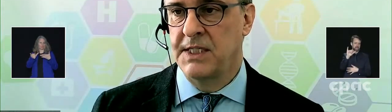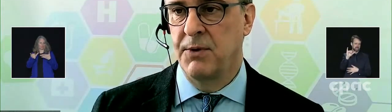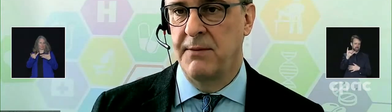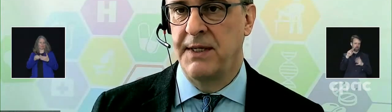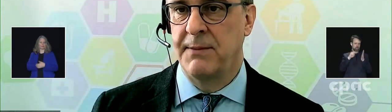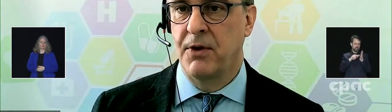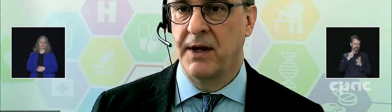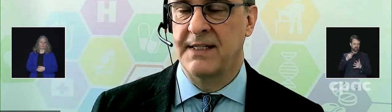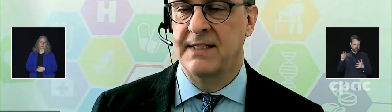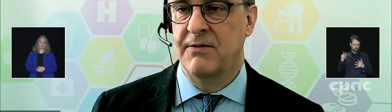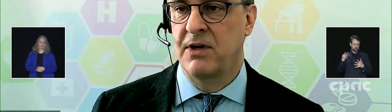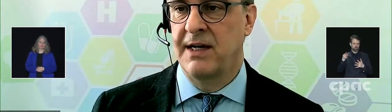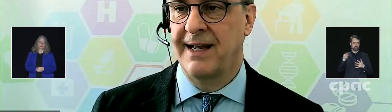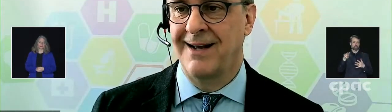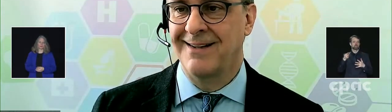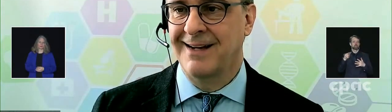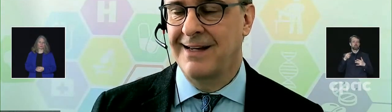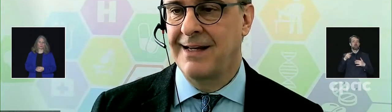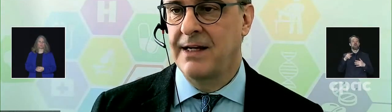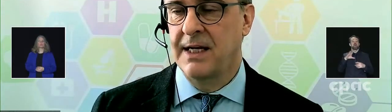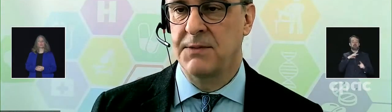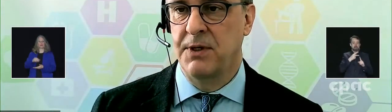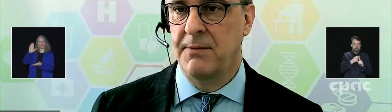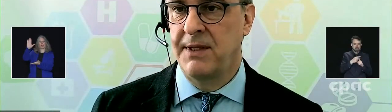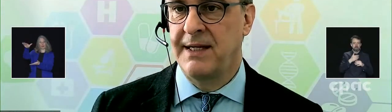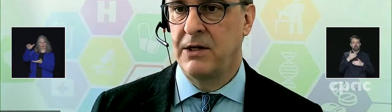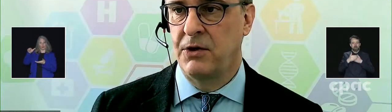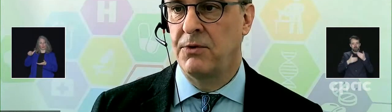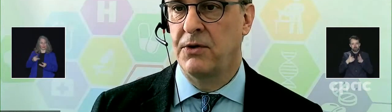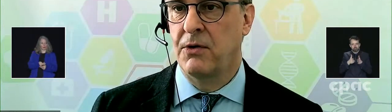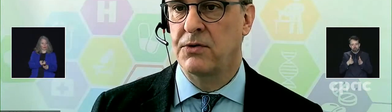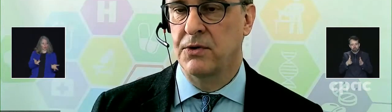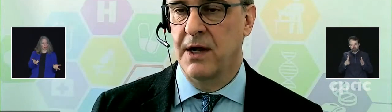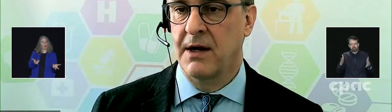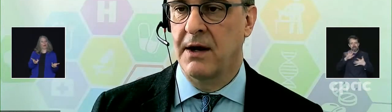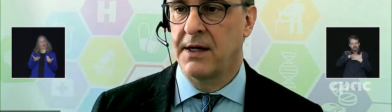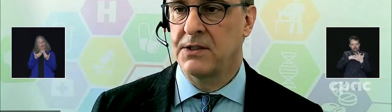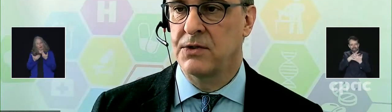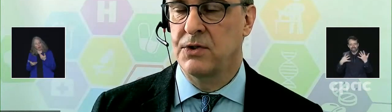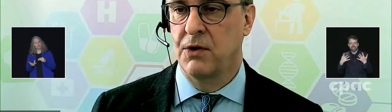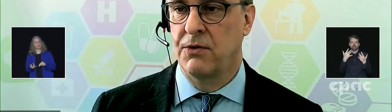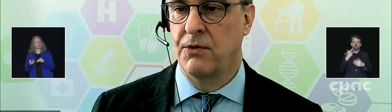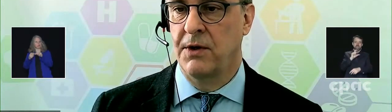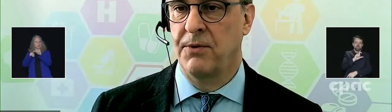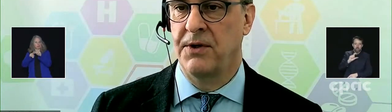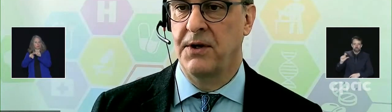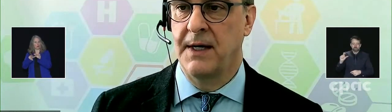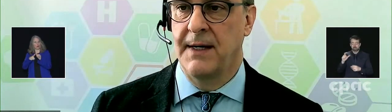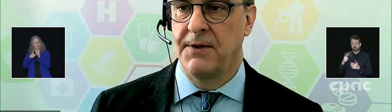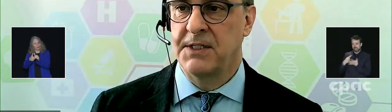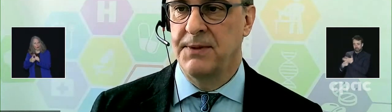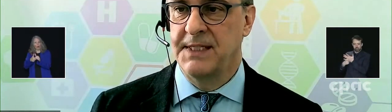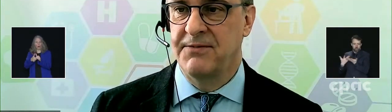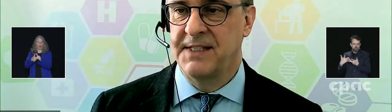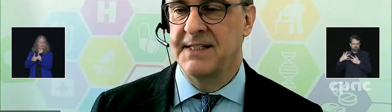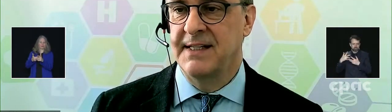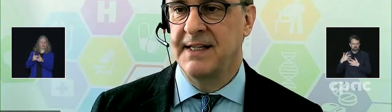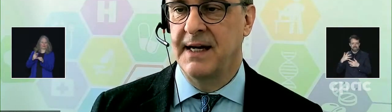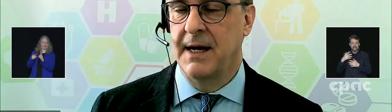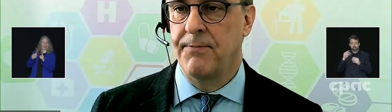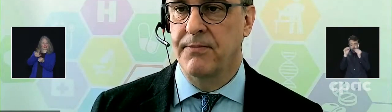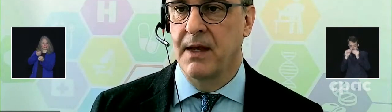une disponibilité progressive. Les calendriers, la disponibilité et le nombre de doses sont encore en discussion. Donc, on n pas de